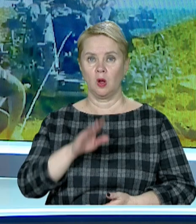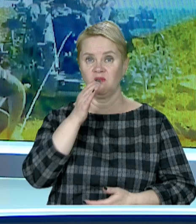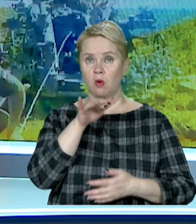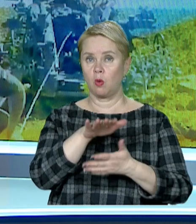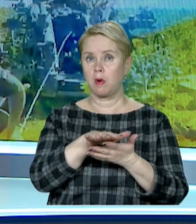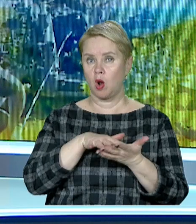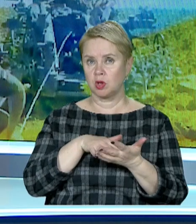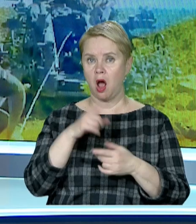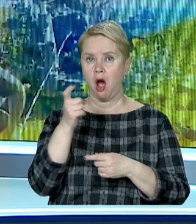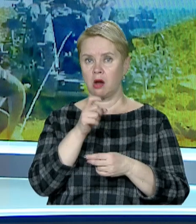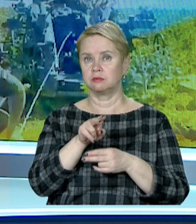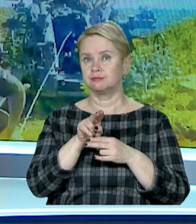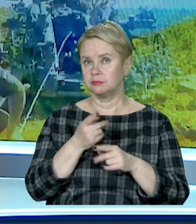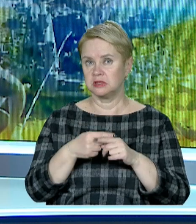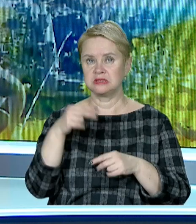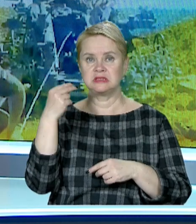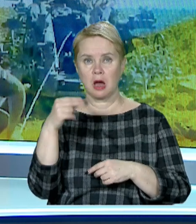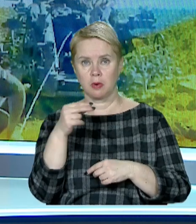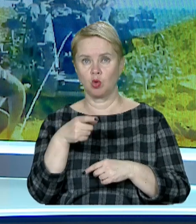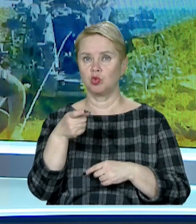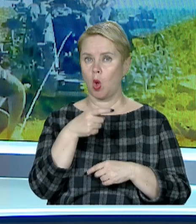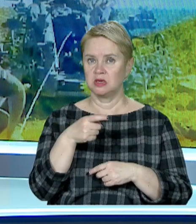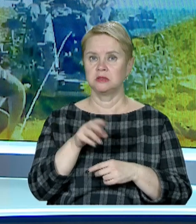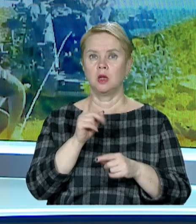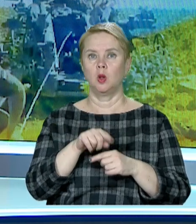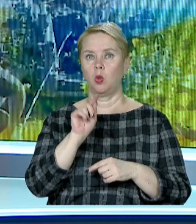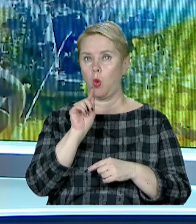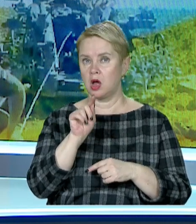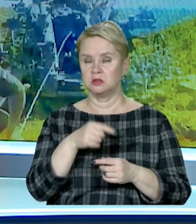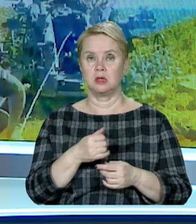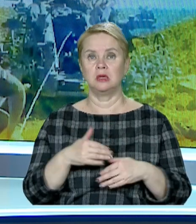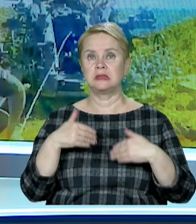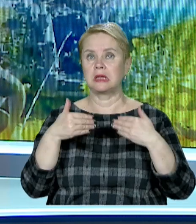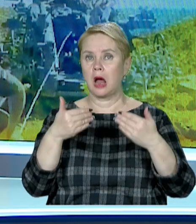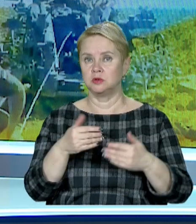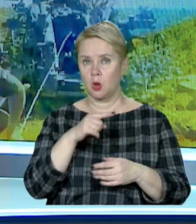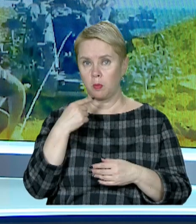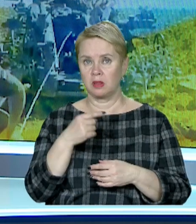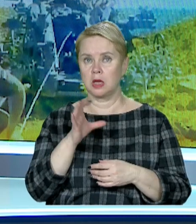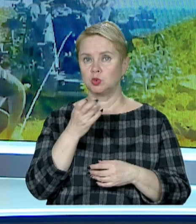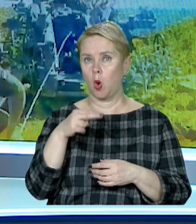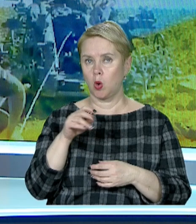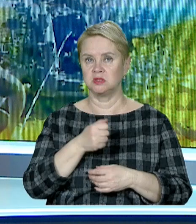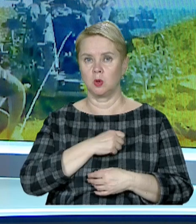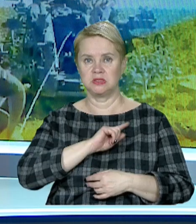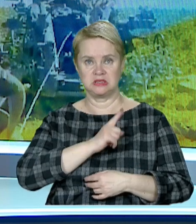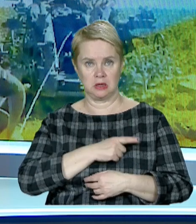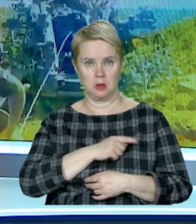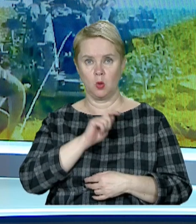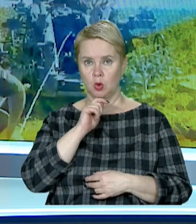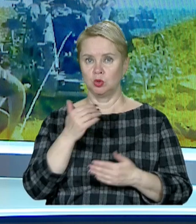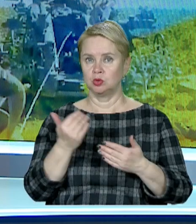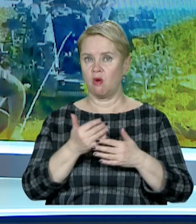продовжує атакувати Харків, Миколаївщину, Запоріжжя, Донецьку та Луганську області. Наступ окупантів на сході, Збройні сили України